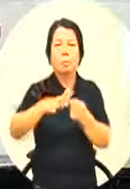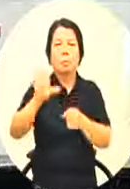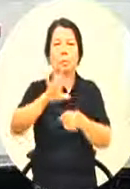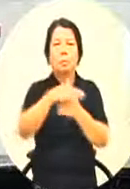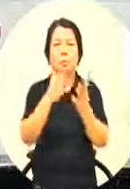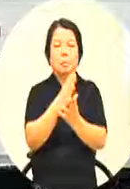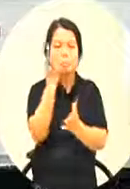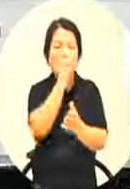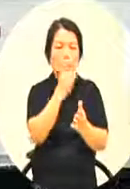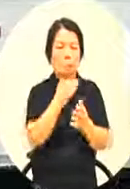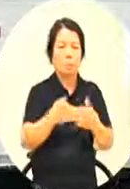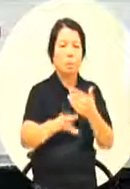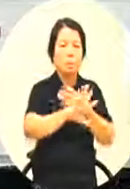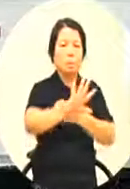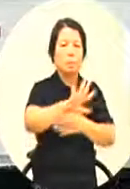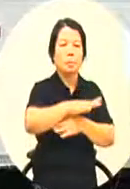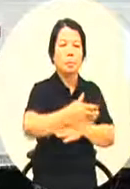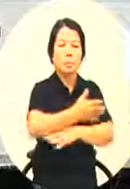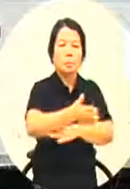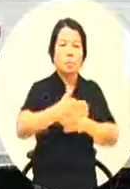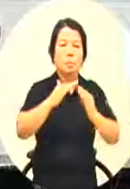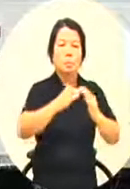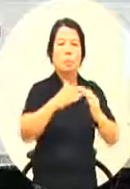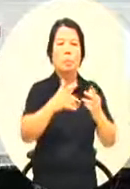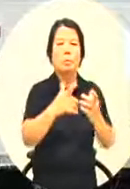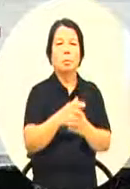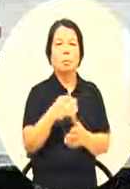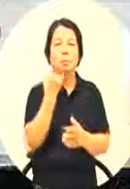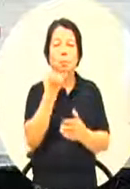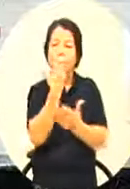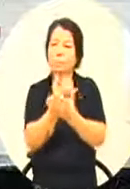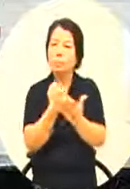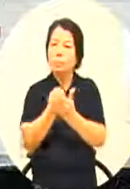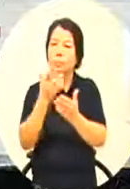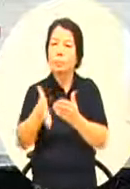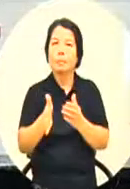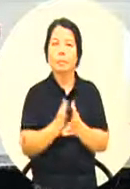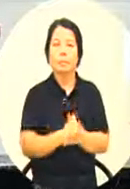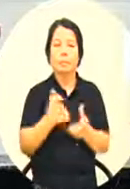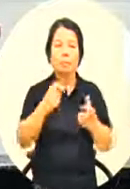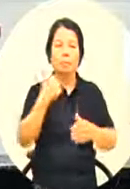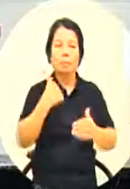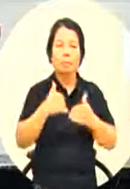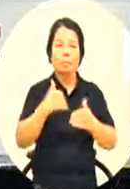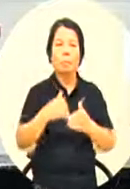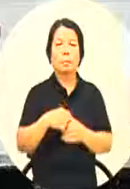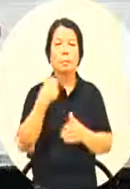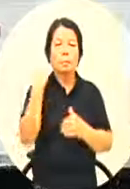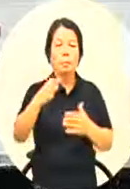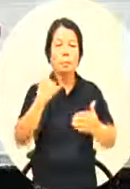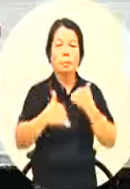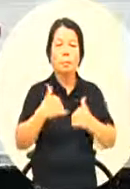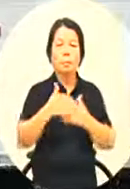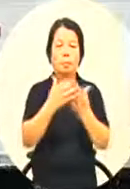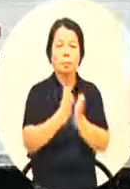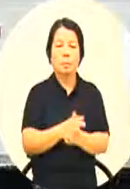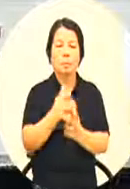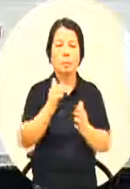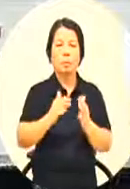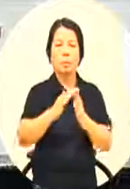跑到别的县市去读能不能把他留下来那我知道现在新兴高中好像有根据里面争取